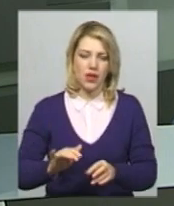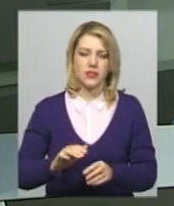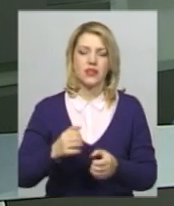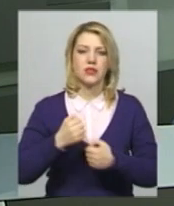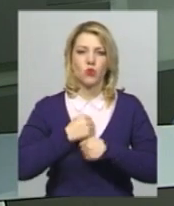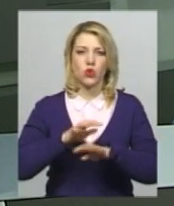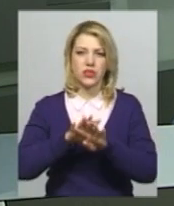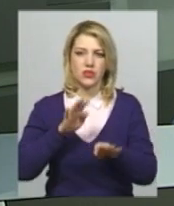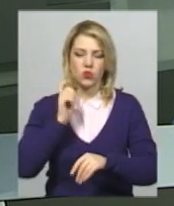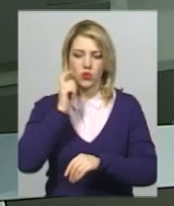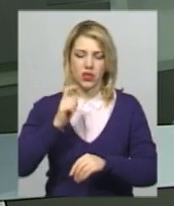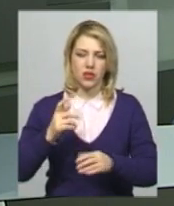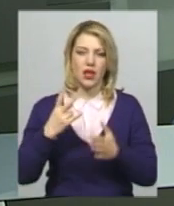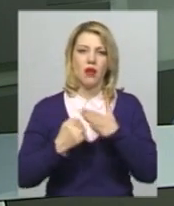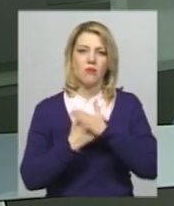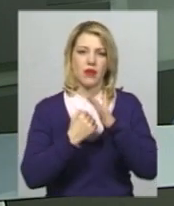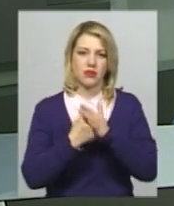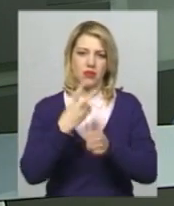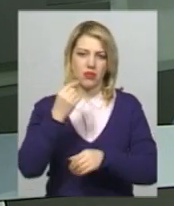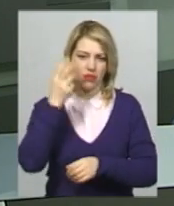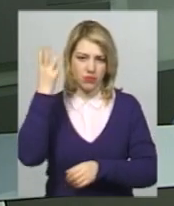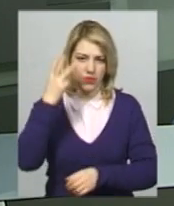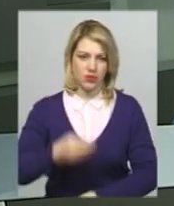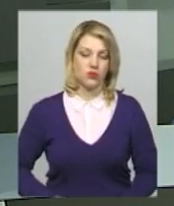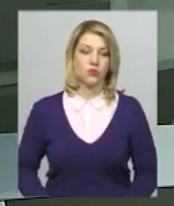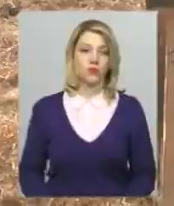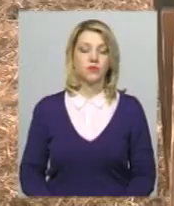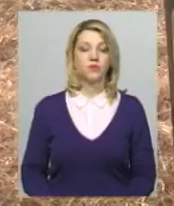що базується в Хмельницькому. Як і бувалося навчання, дивіться далі.